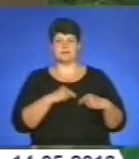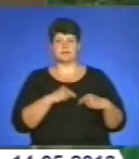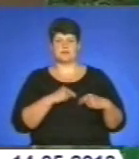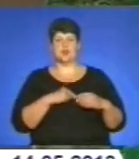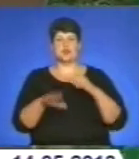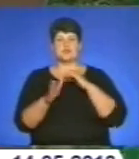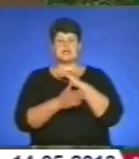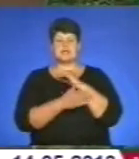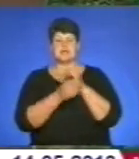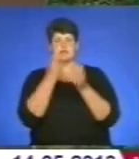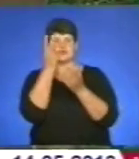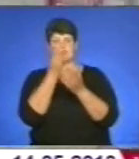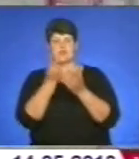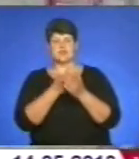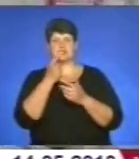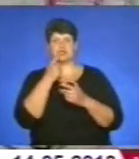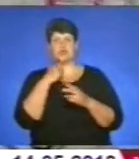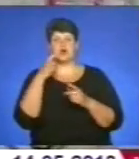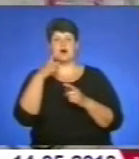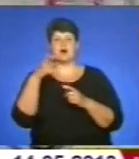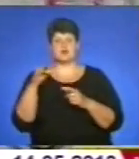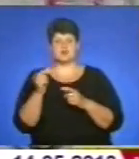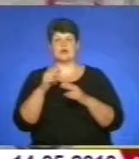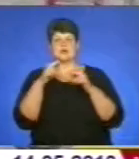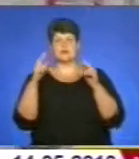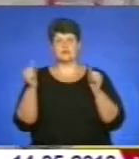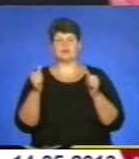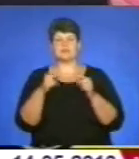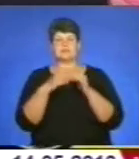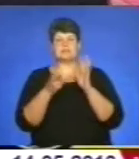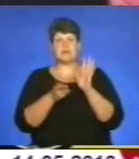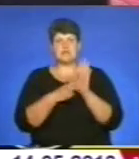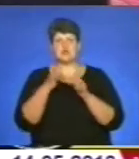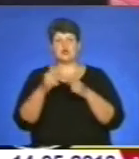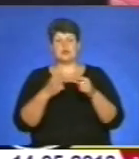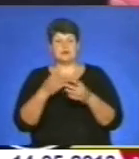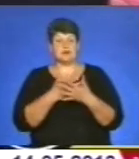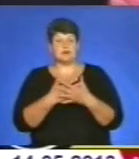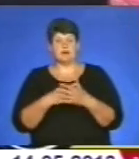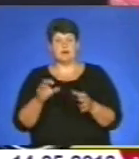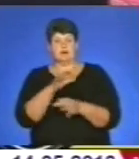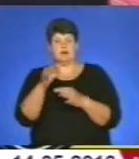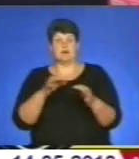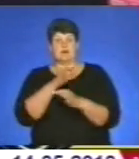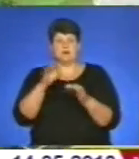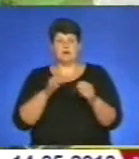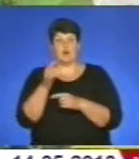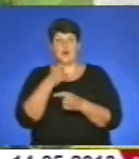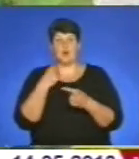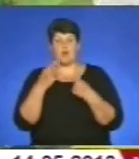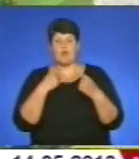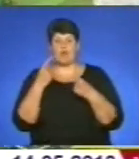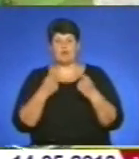зображення Червоноградського замку 17-го століття активно обговорюють у соціальних мережах. Відгуки щодо картини переважно